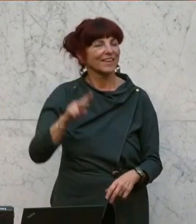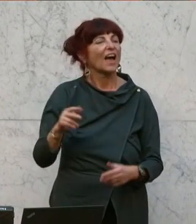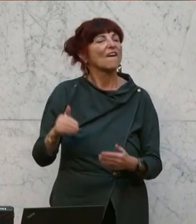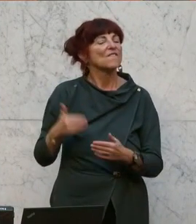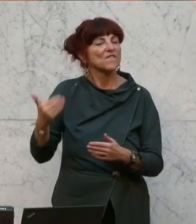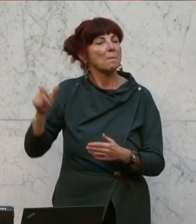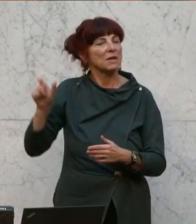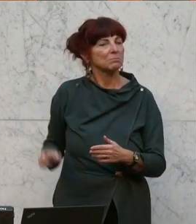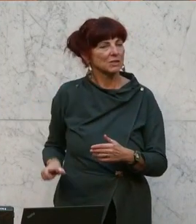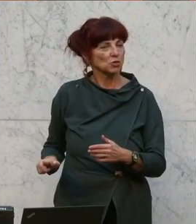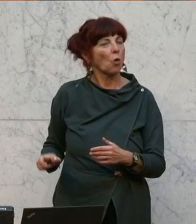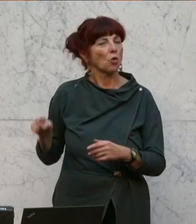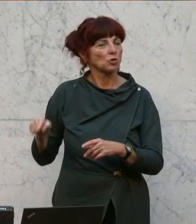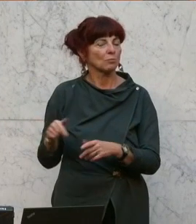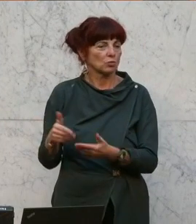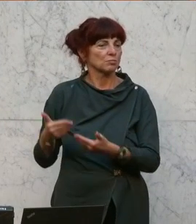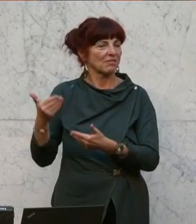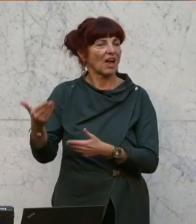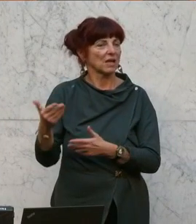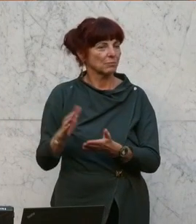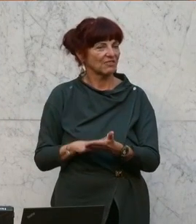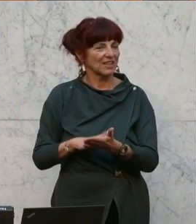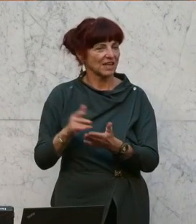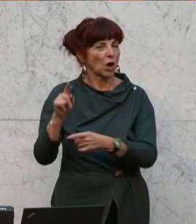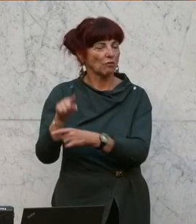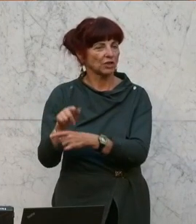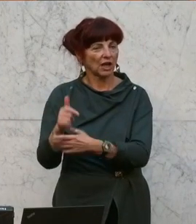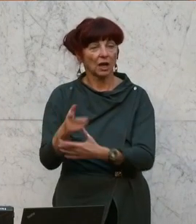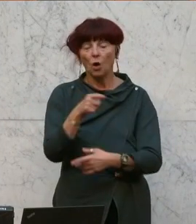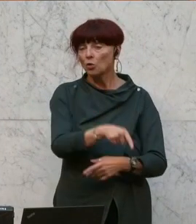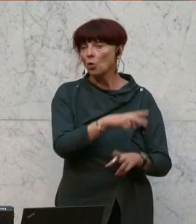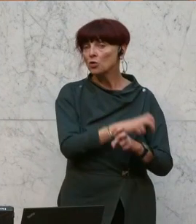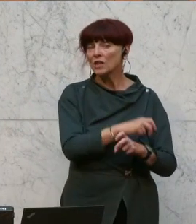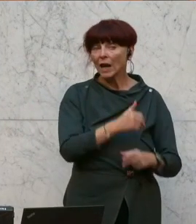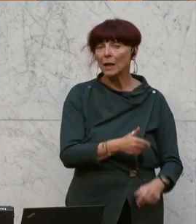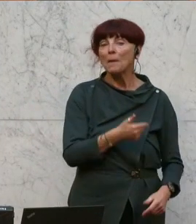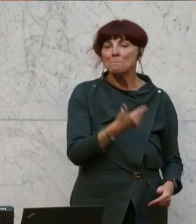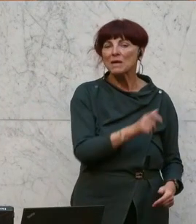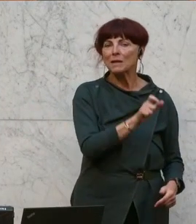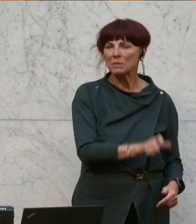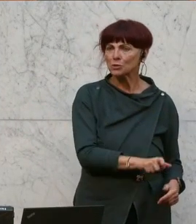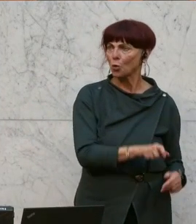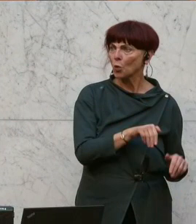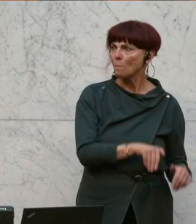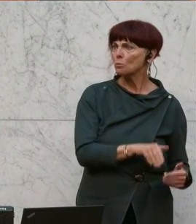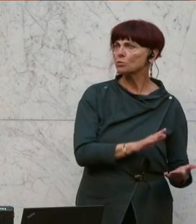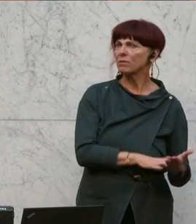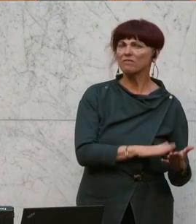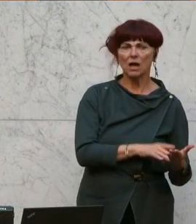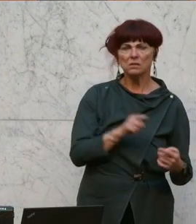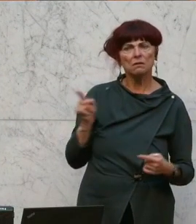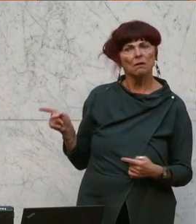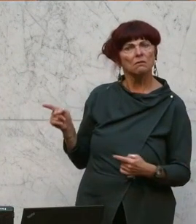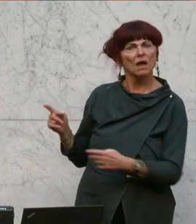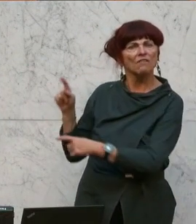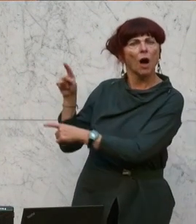In Österreich muss es der Mieter beweisen, dass der Vermieter den Auftrag gegeben hat. Wie kann er das beweisen?